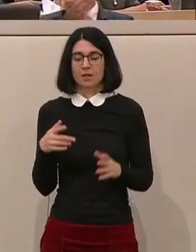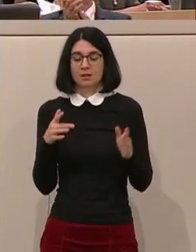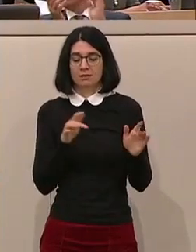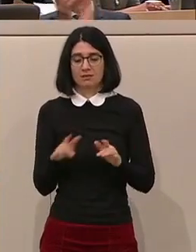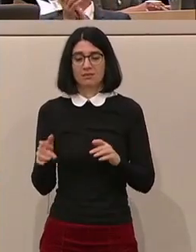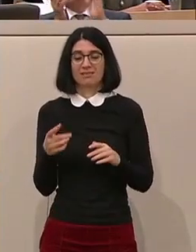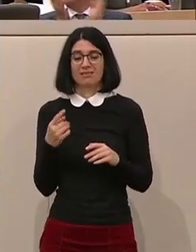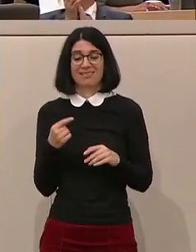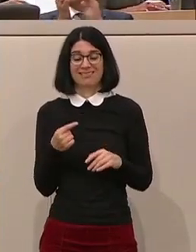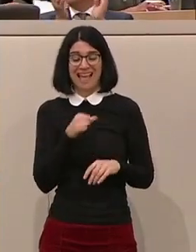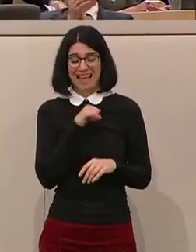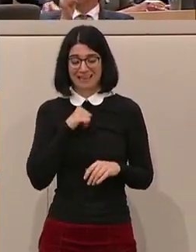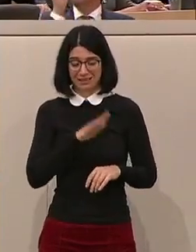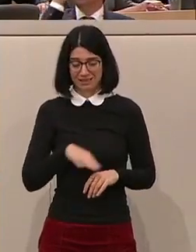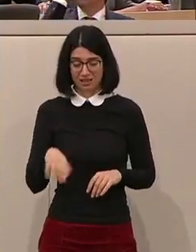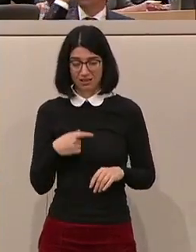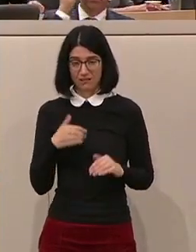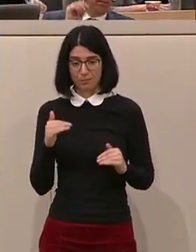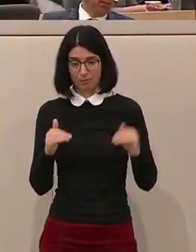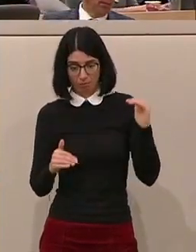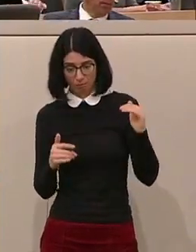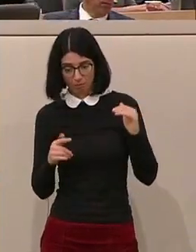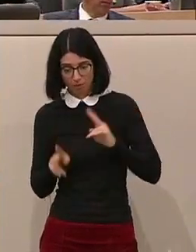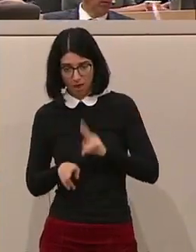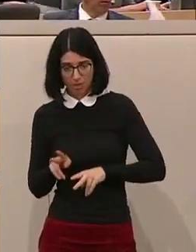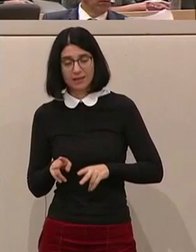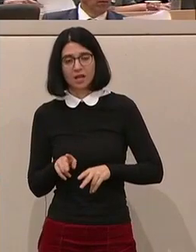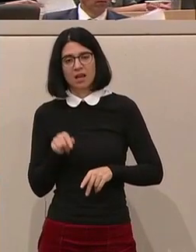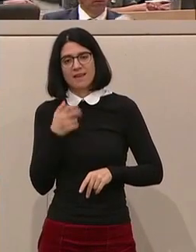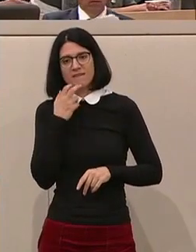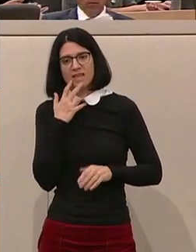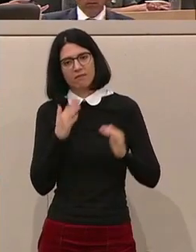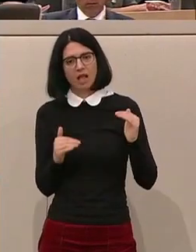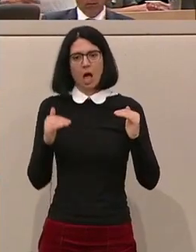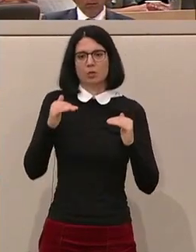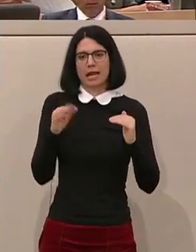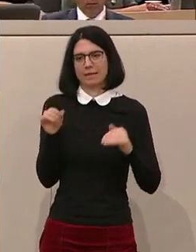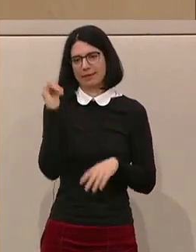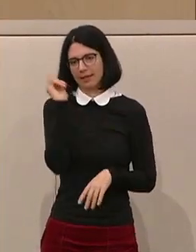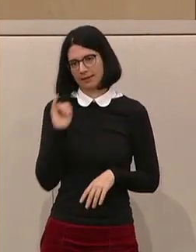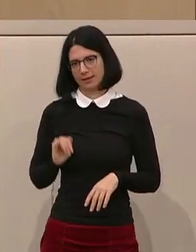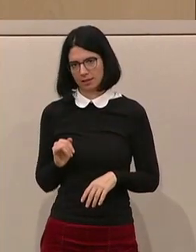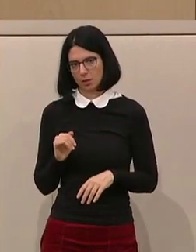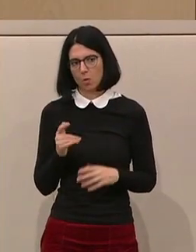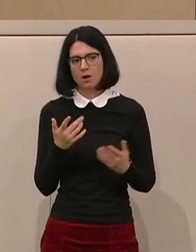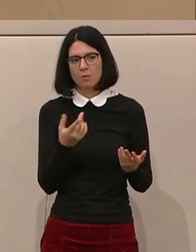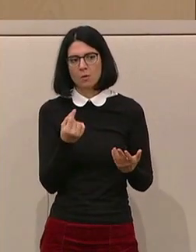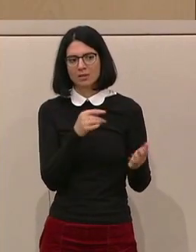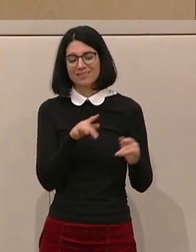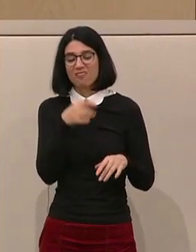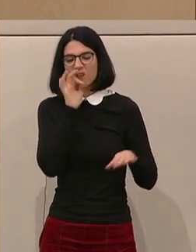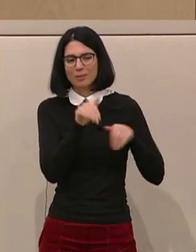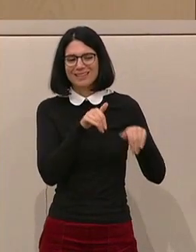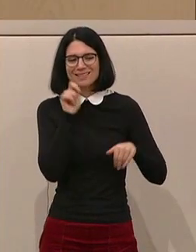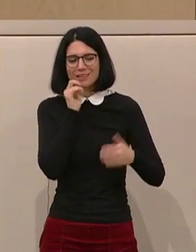Diese Ungleichstellung werden wir jetzt mit der Indexierung beseitigen. Ich möchte jetzt noch einmal die Zahlen wiederholen, die die Frau Minister auch